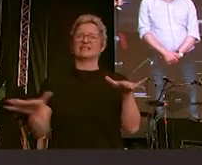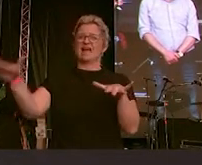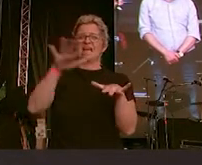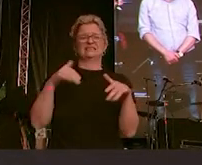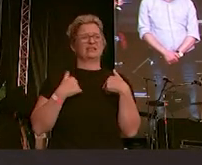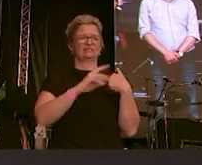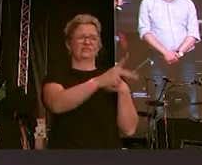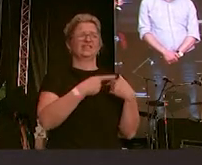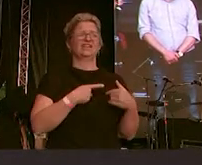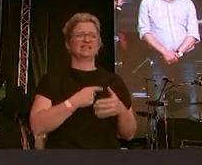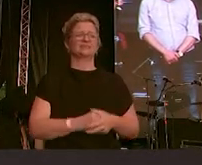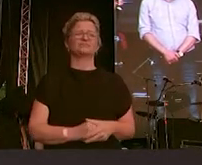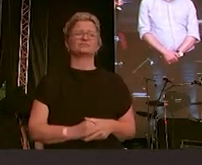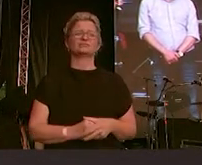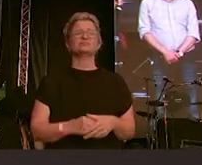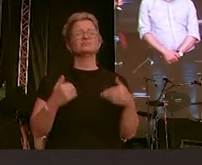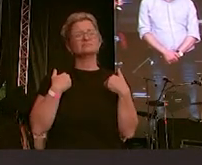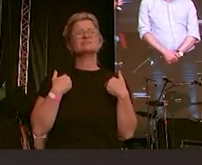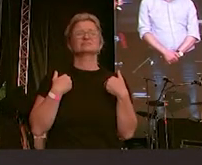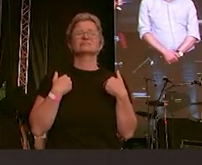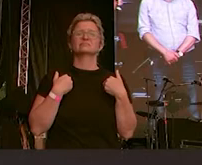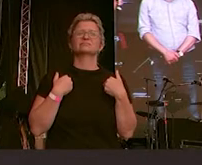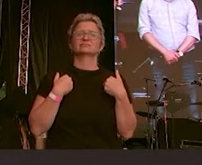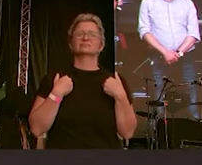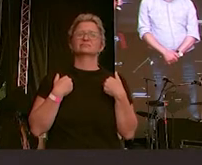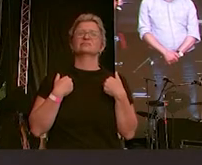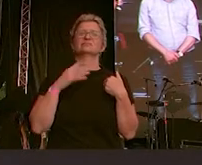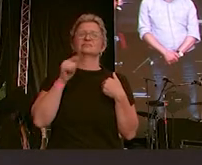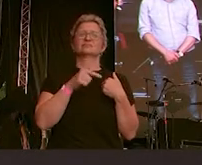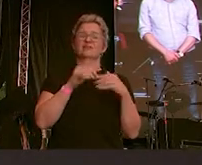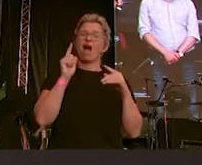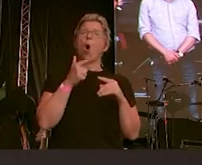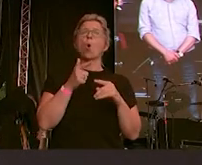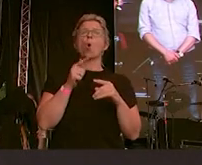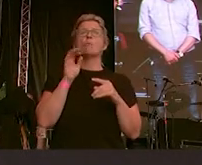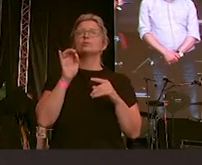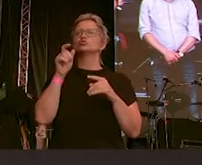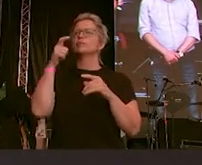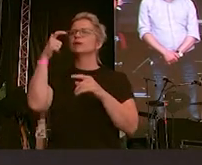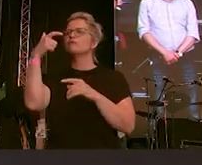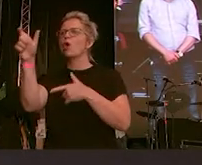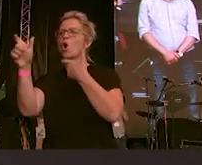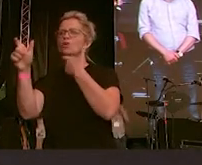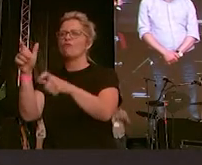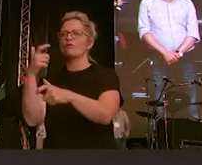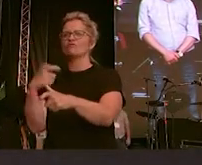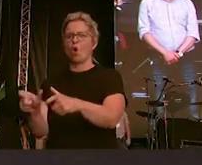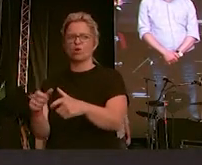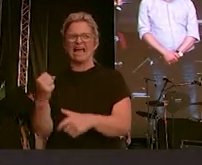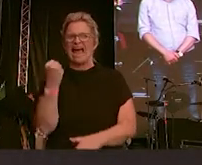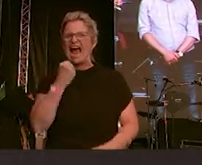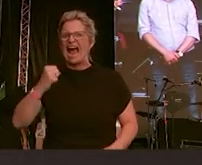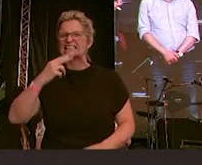Es ist angesichts vieler öffentlich sagbarer, widersagbarer, rechter, narzisstischer